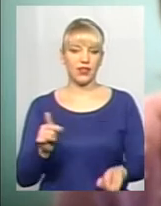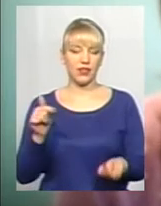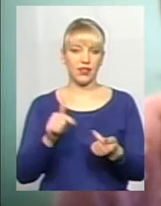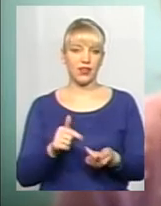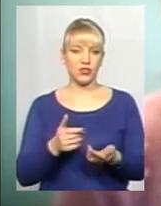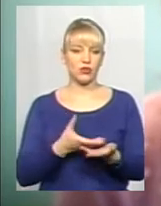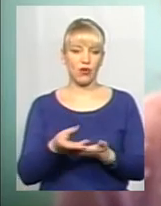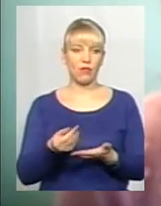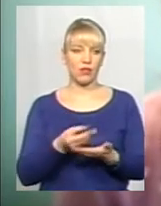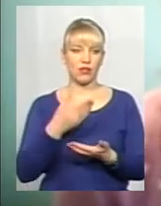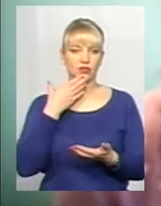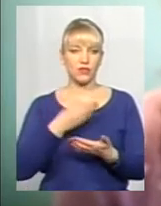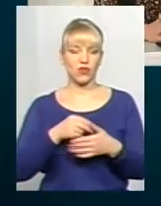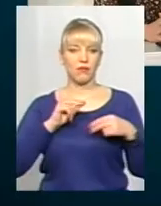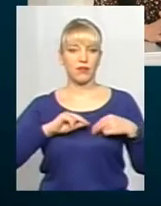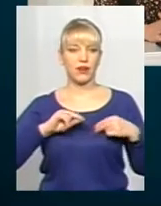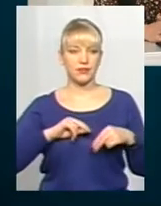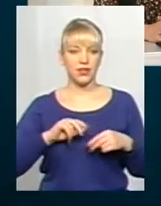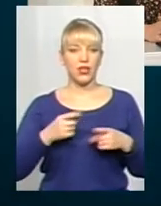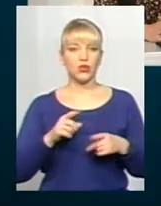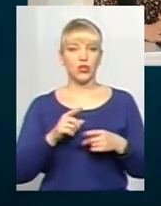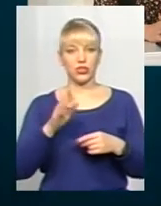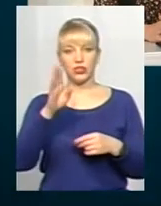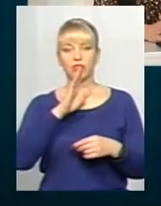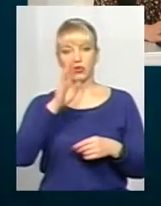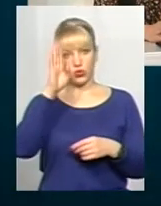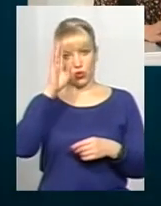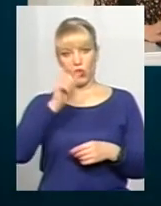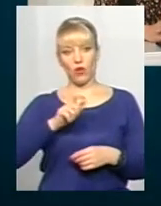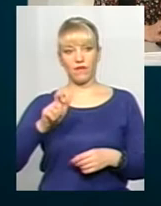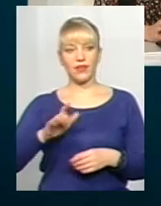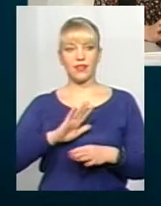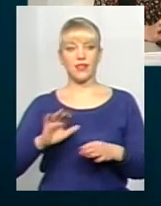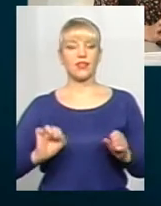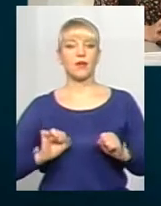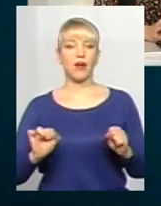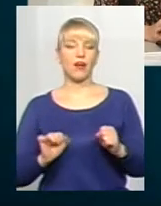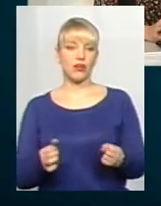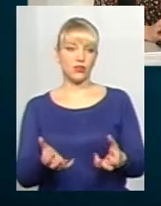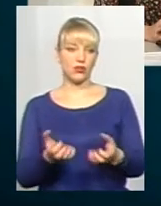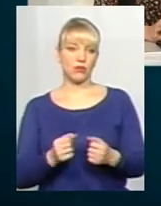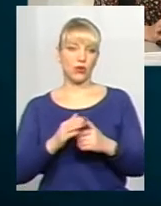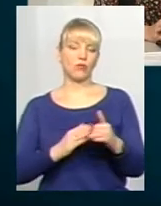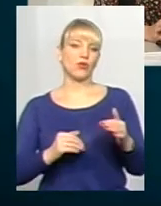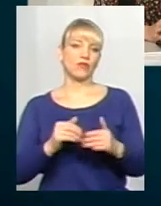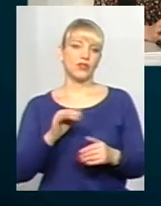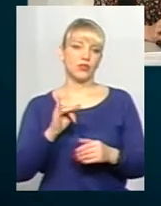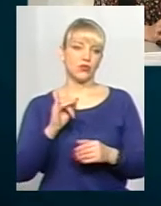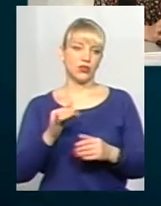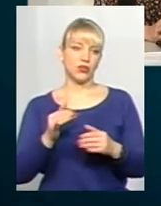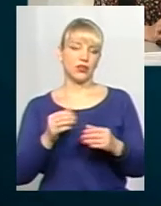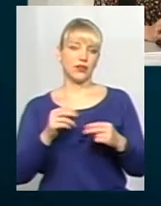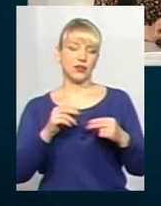оплату своєї прації. Чоловіки не хочуть і не намагаються отримати цю професію і працювати в цьому